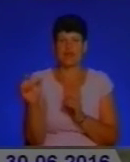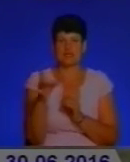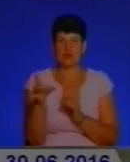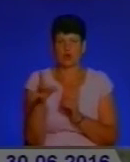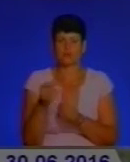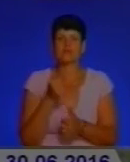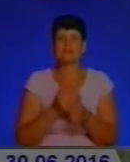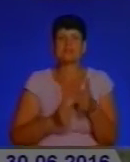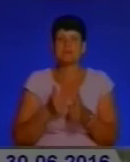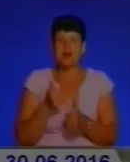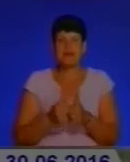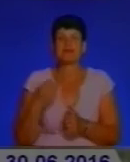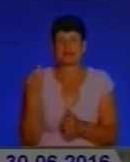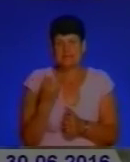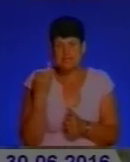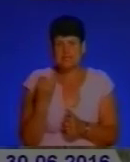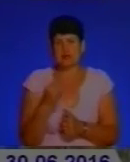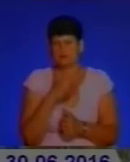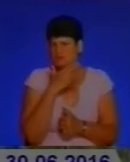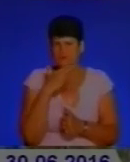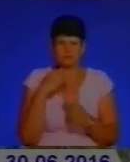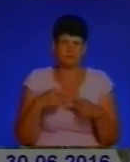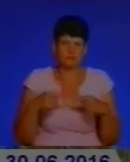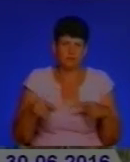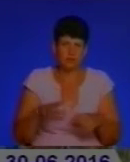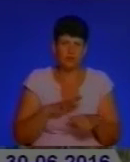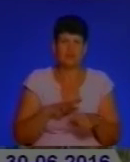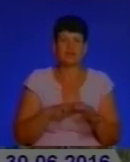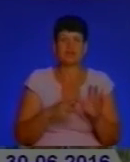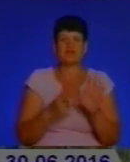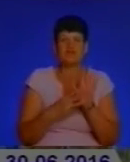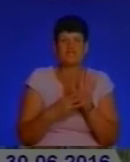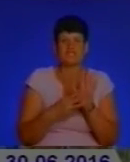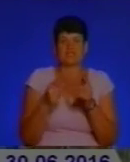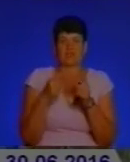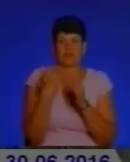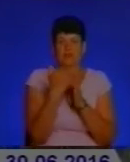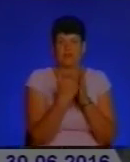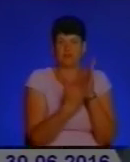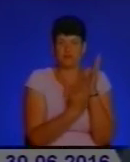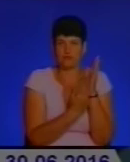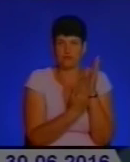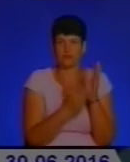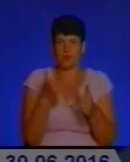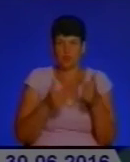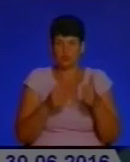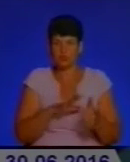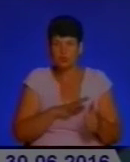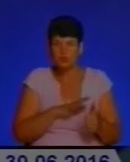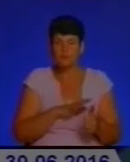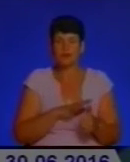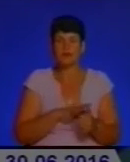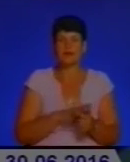Змагання досить цікаві, досить насичені. Там є вісім видів спеціальної програми і конкурсна програма. Мають дуже